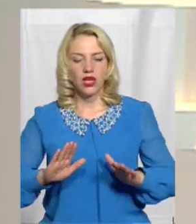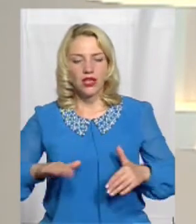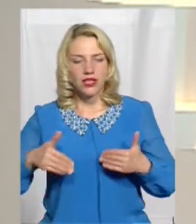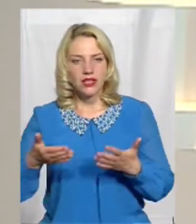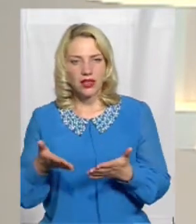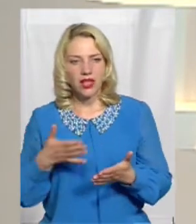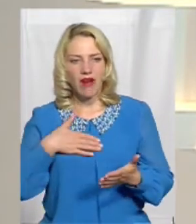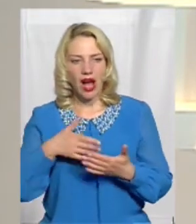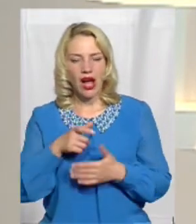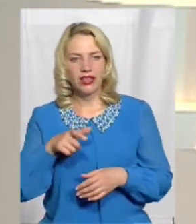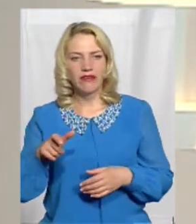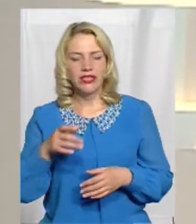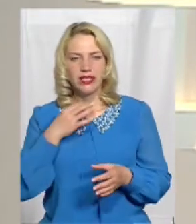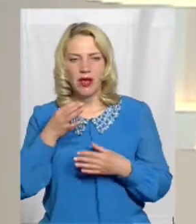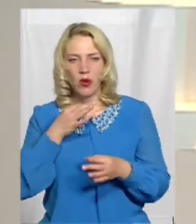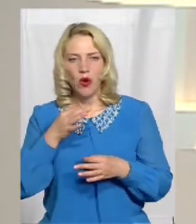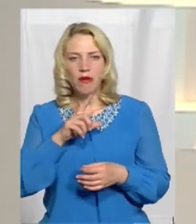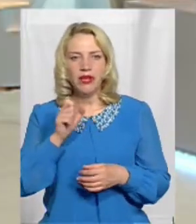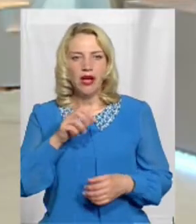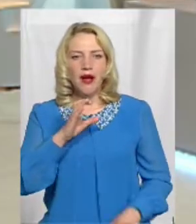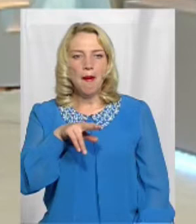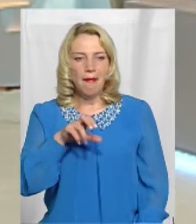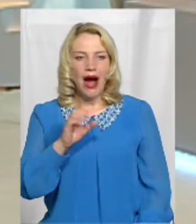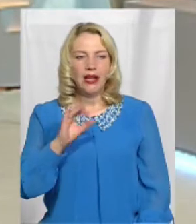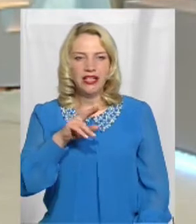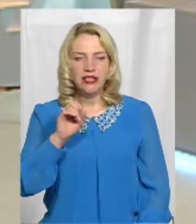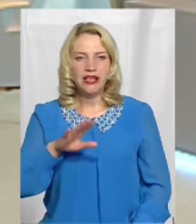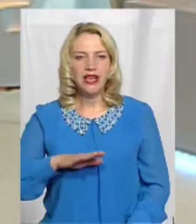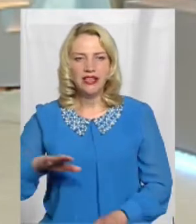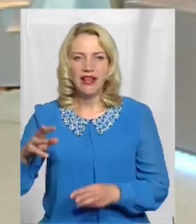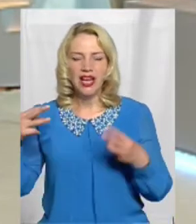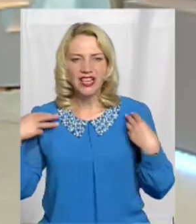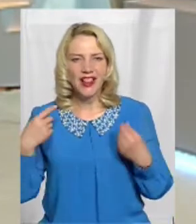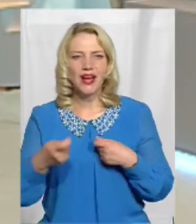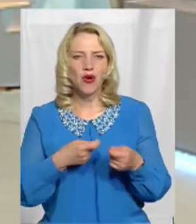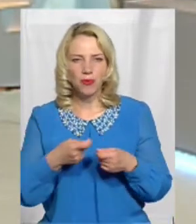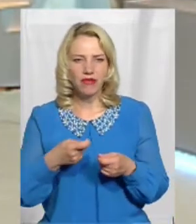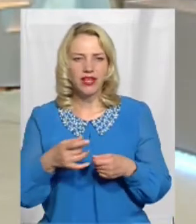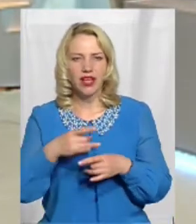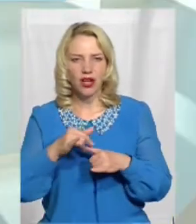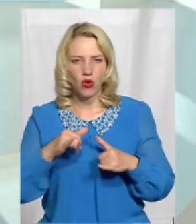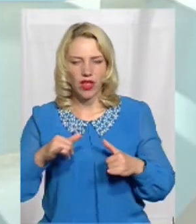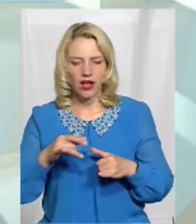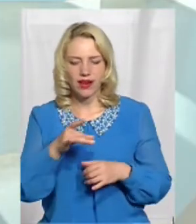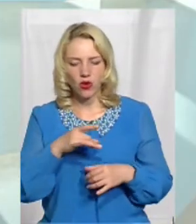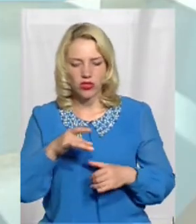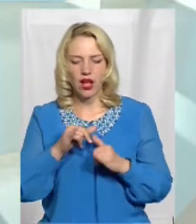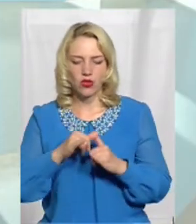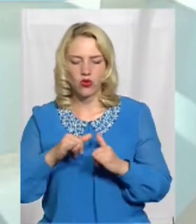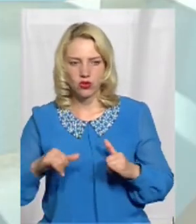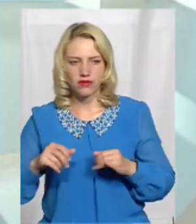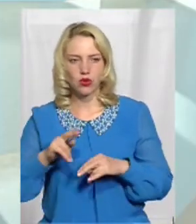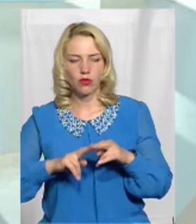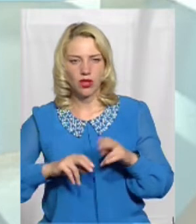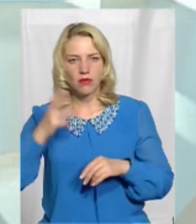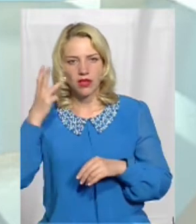активістів Ви спілкуємось із Світланою Пасічник, заступницею начальника управління регіонального розвитку та будівництва Хмельницької